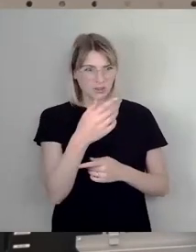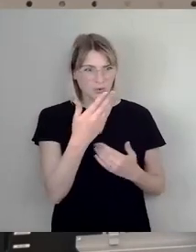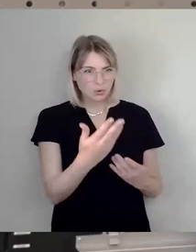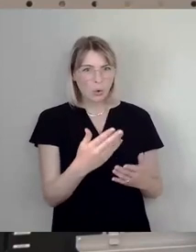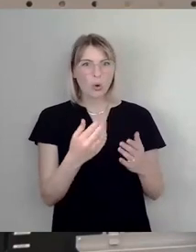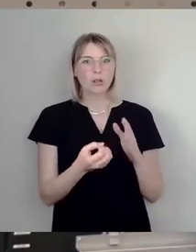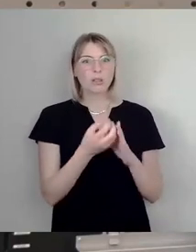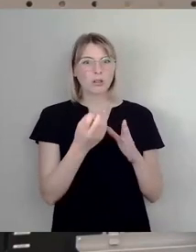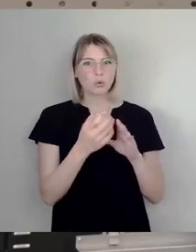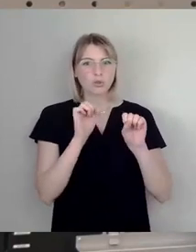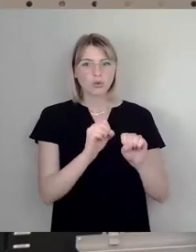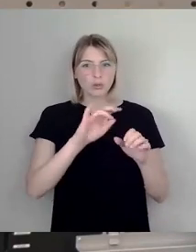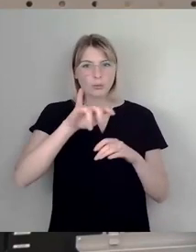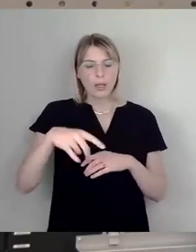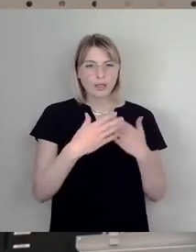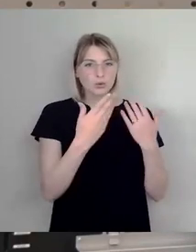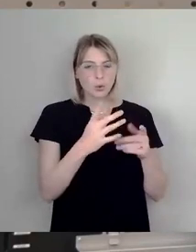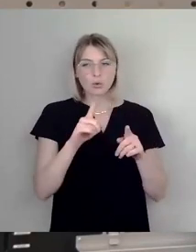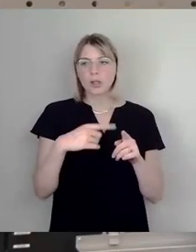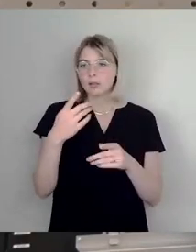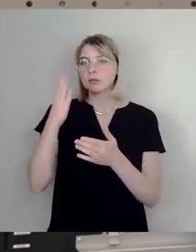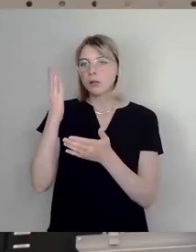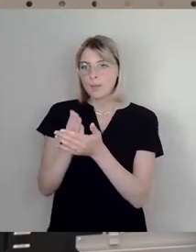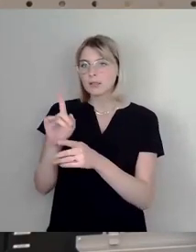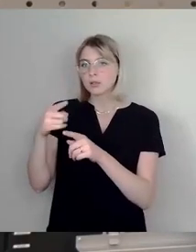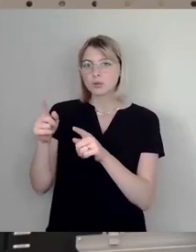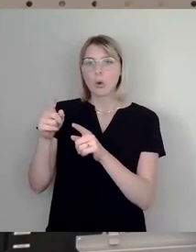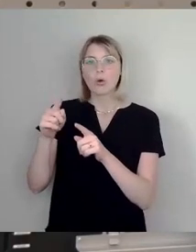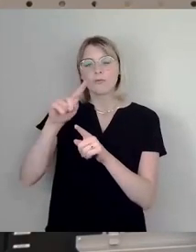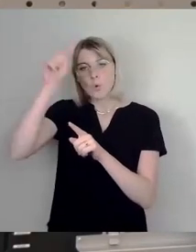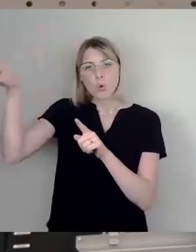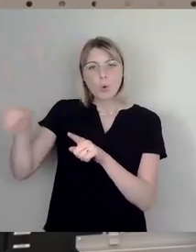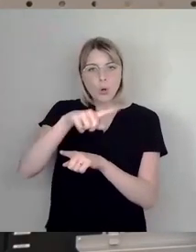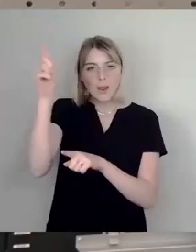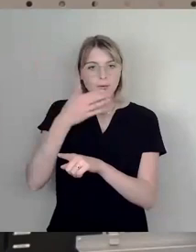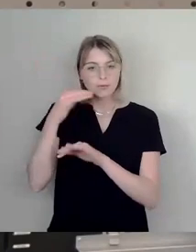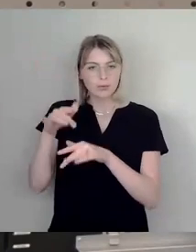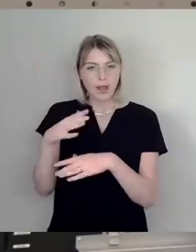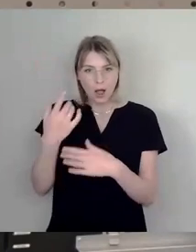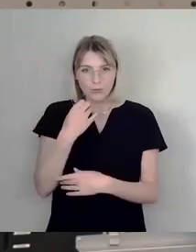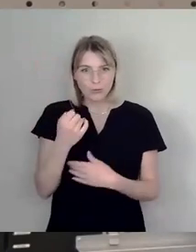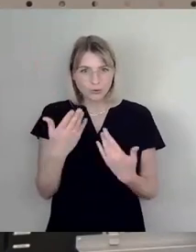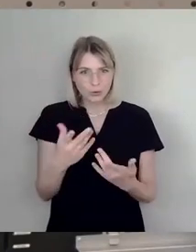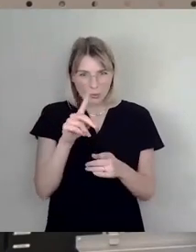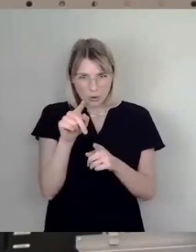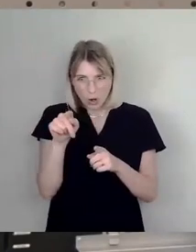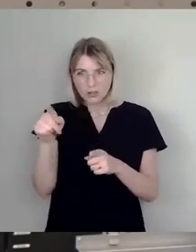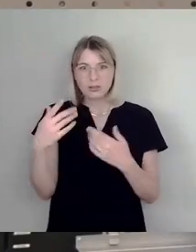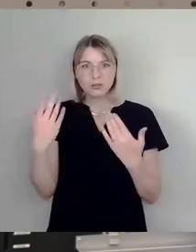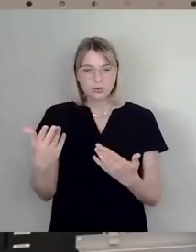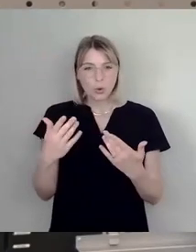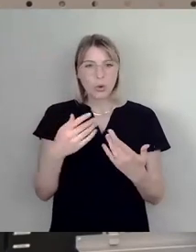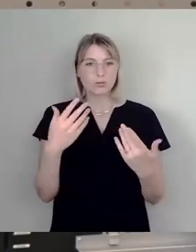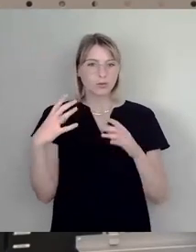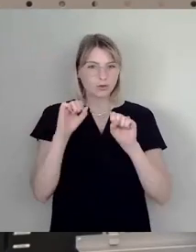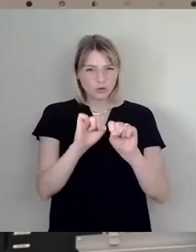ja damit zusammen, dass dort am Ende keine Windmühlen stehen sollen, die ja auch gewollt sind. Soll das Podemus vor Windkraftanlagen schützen? Keine Ahnung, ich